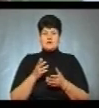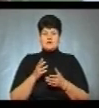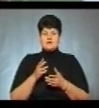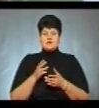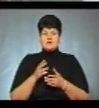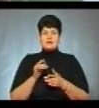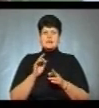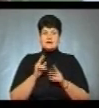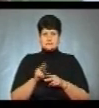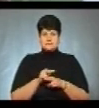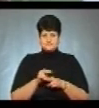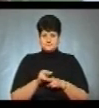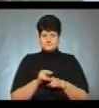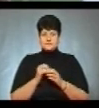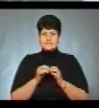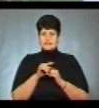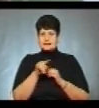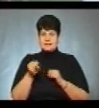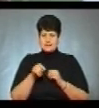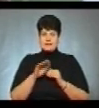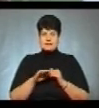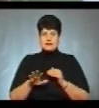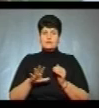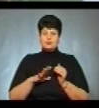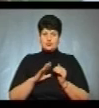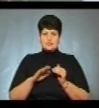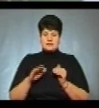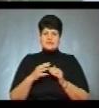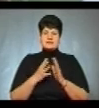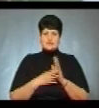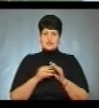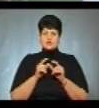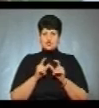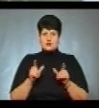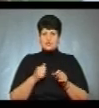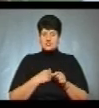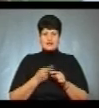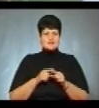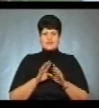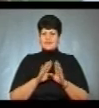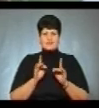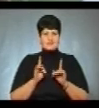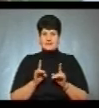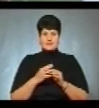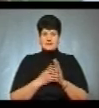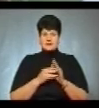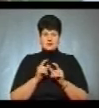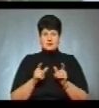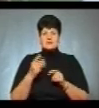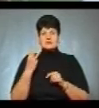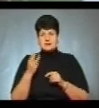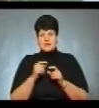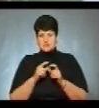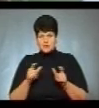тактики лікування. Серед тих дітей були і діти з 19-ї школи, але, на жаль, це не тільки 19-та школа, це і діти з 3-ї